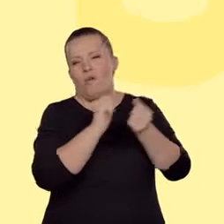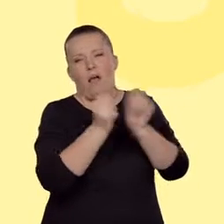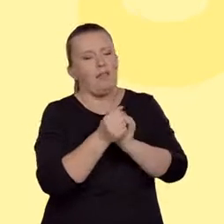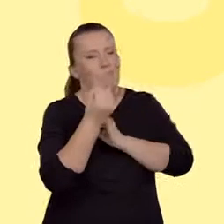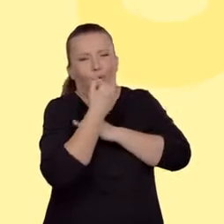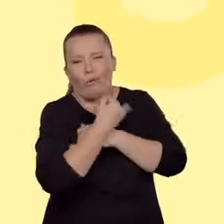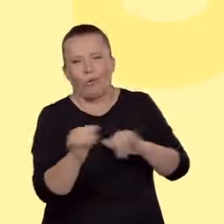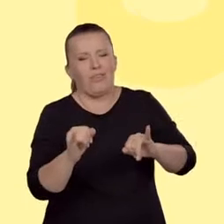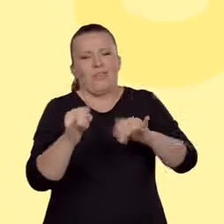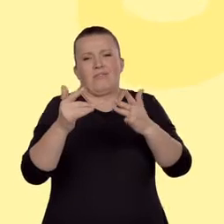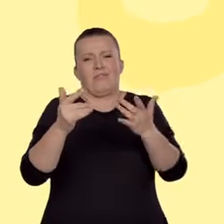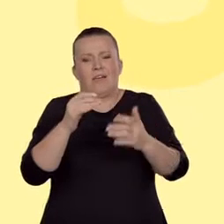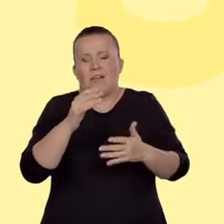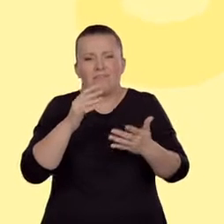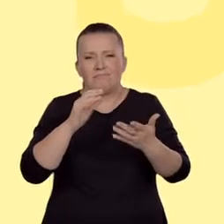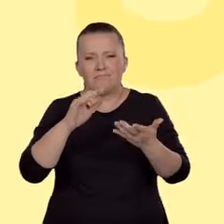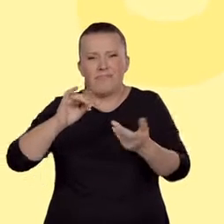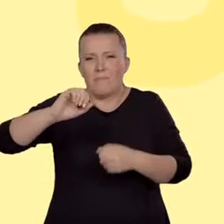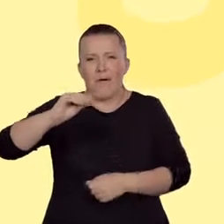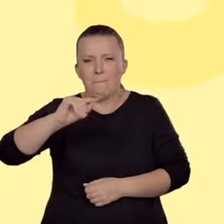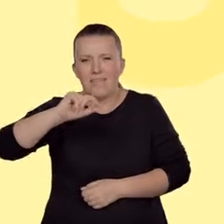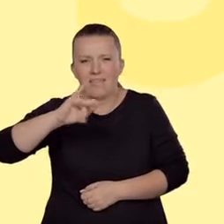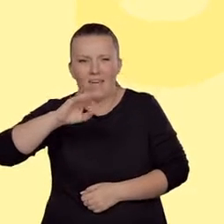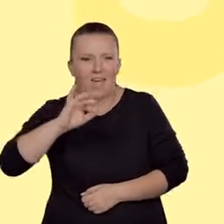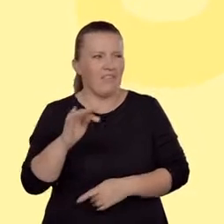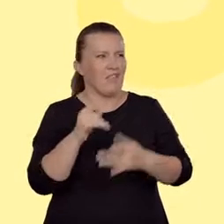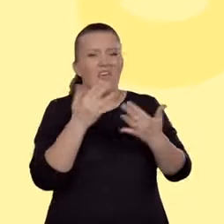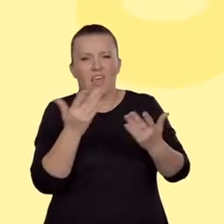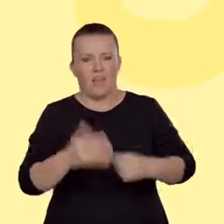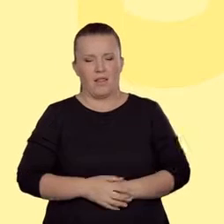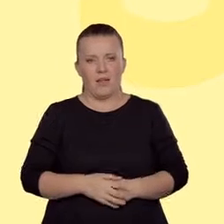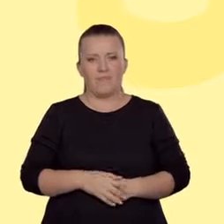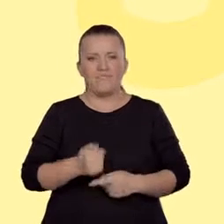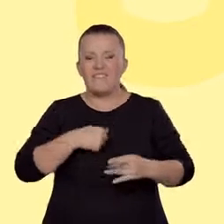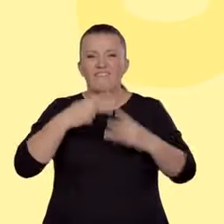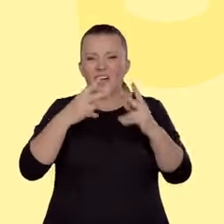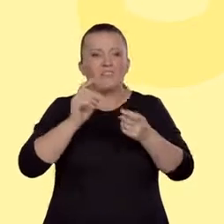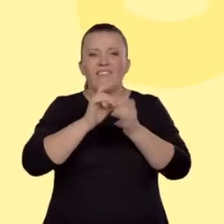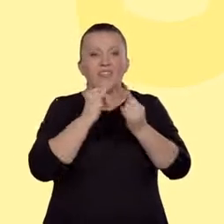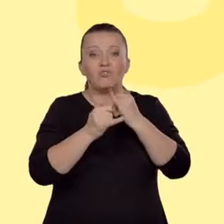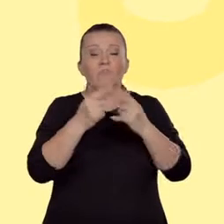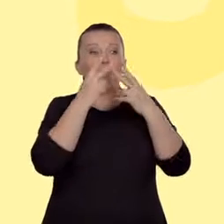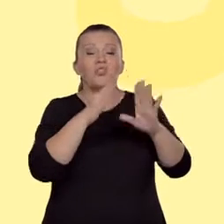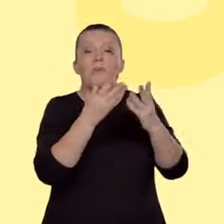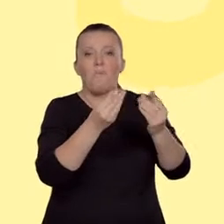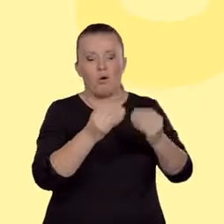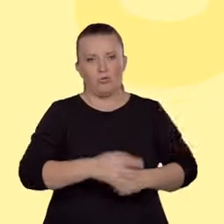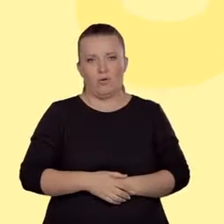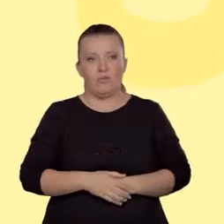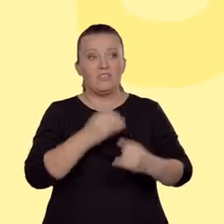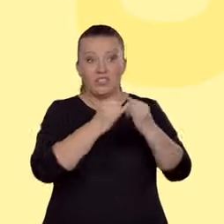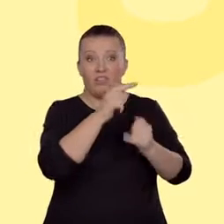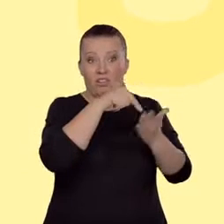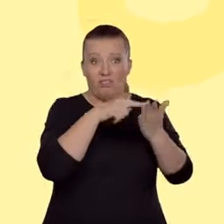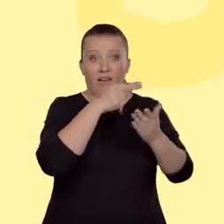sensu wyliczać np. że utwór ma pięć metafor czy sześć epitetów, nawet jeśli ogólnie wskażamy ich funkcje. Taka analiza musi być